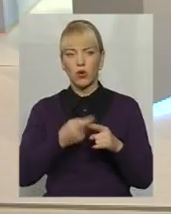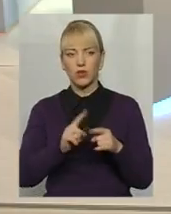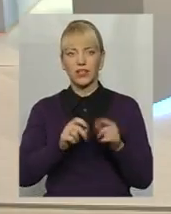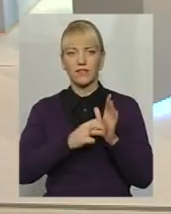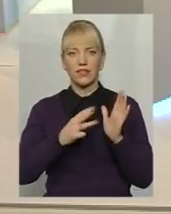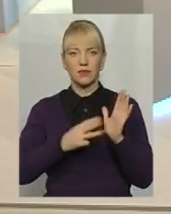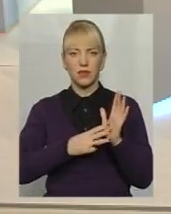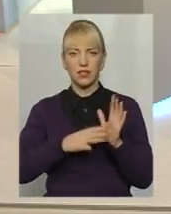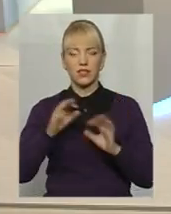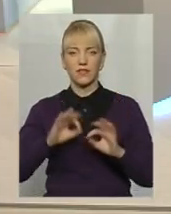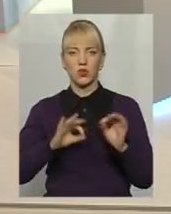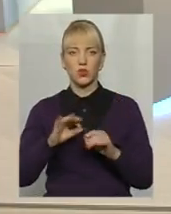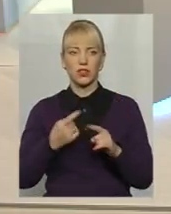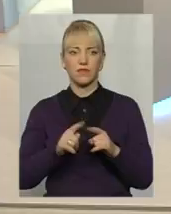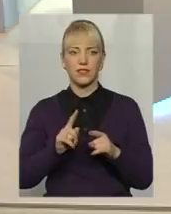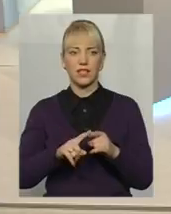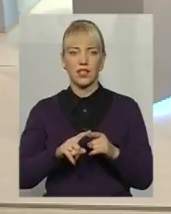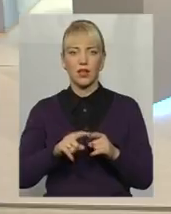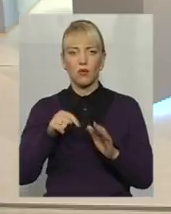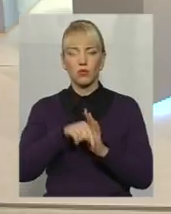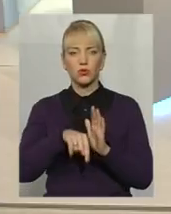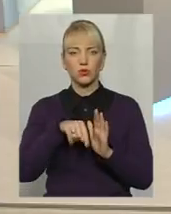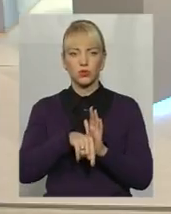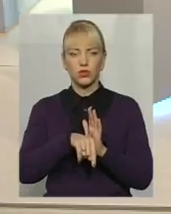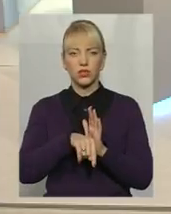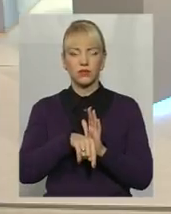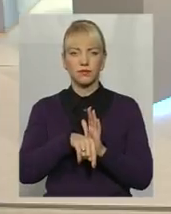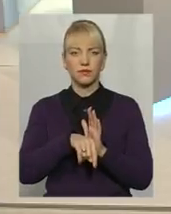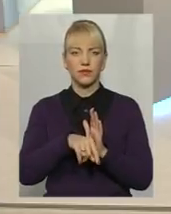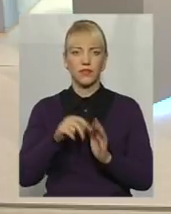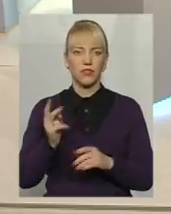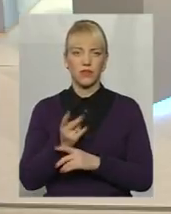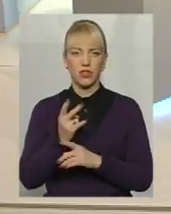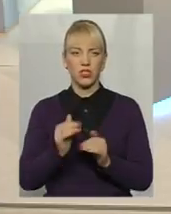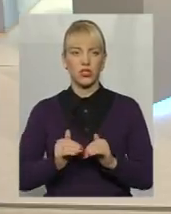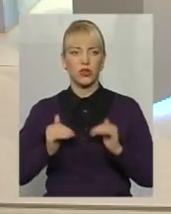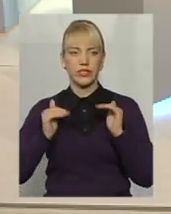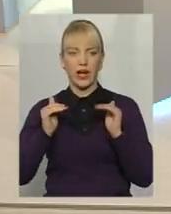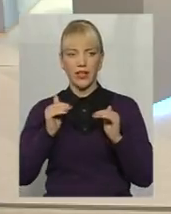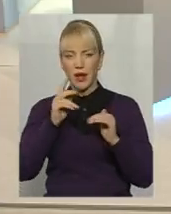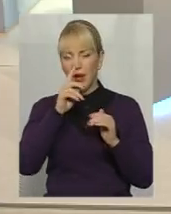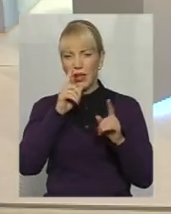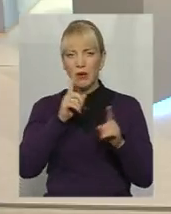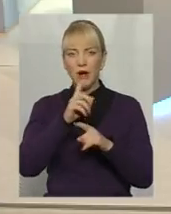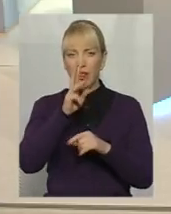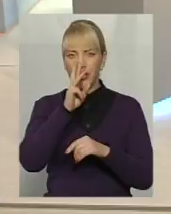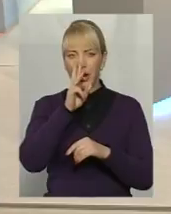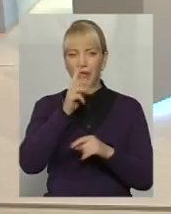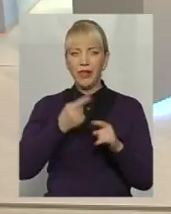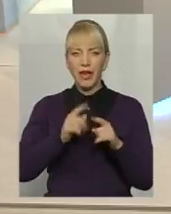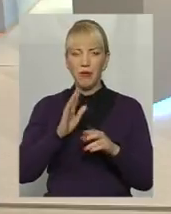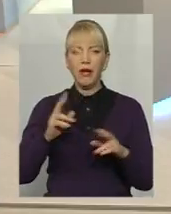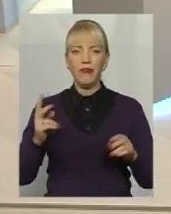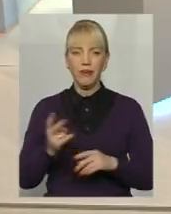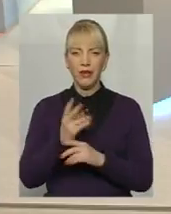%? Тобто це, по суті, вдвічі зростання мінімальної зарплати, це і вдвічі